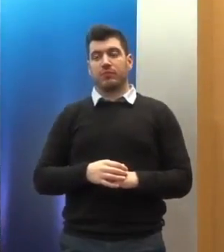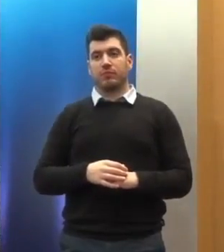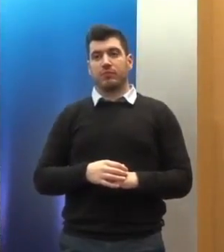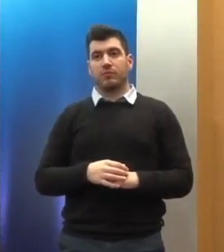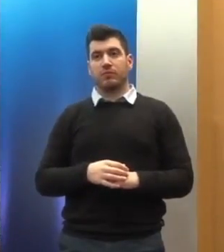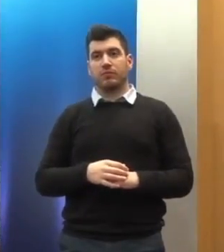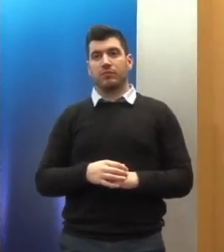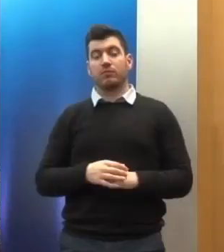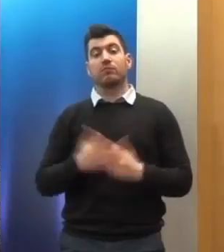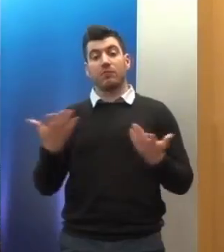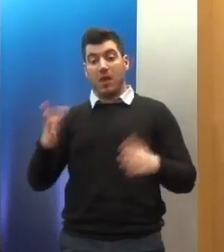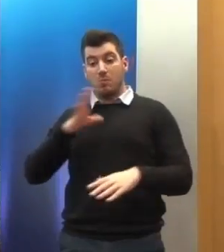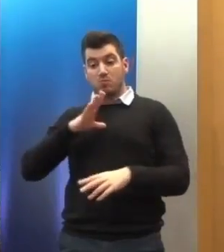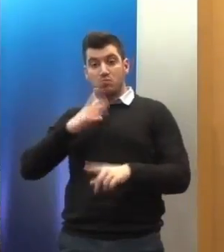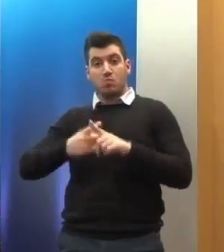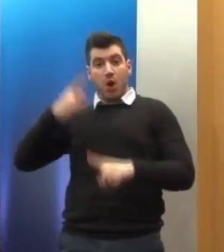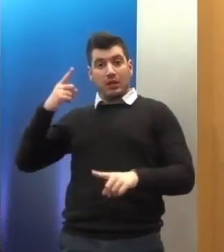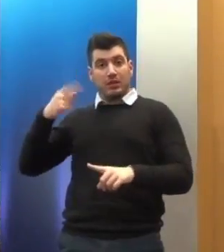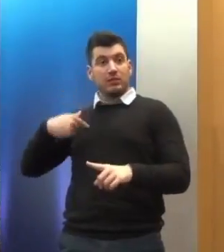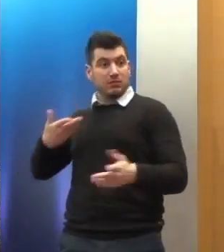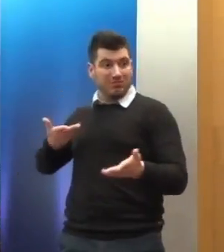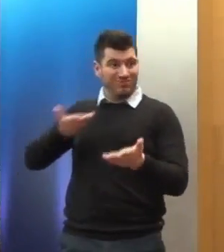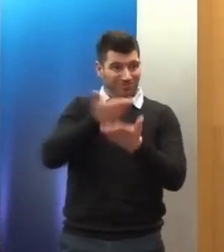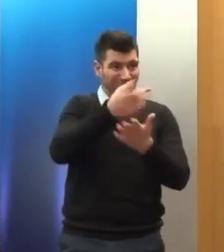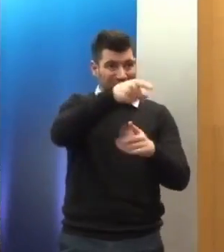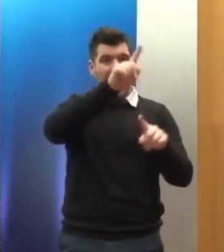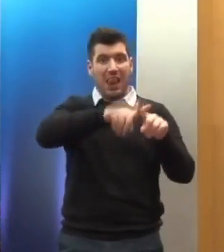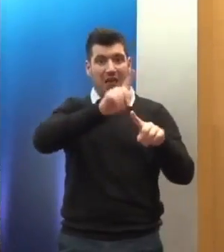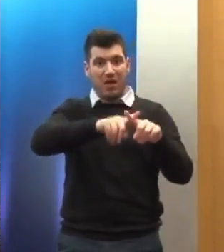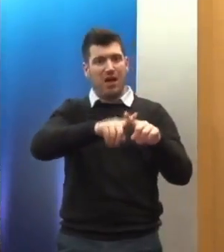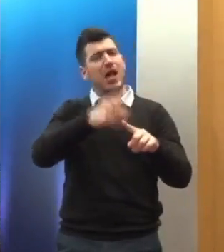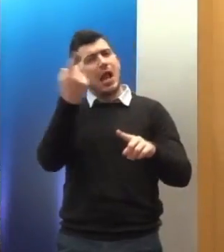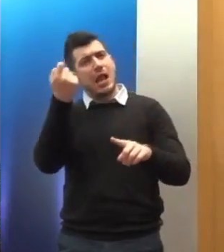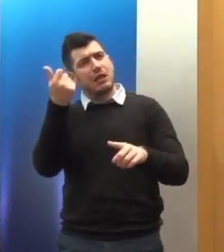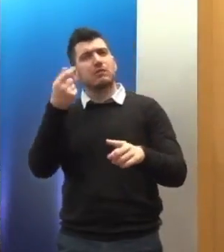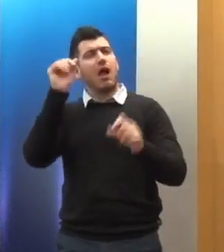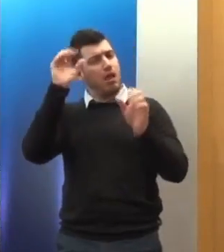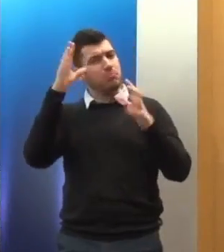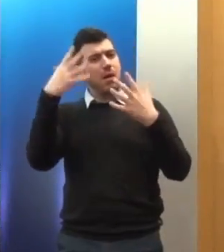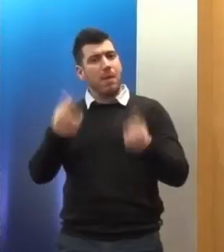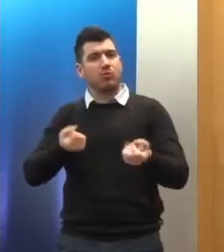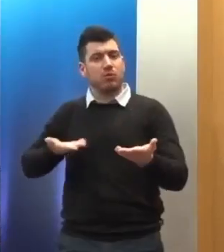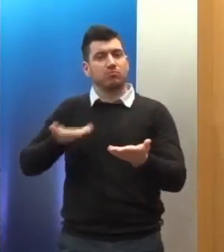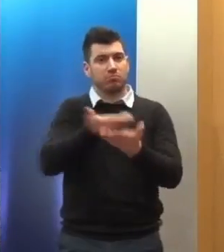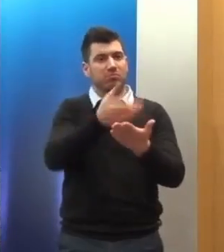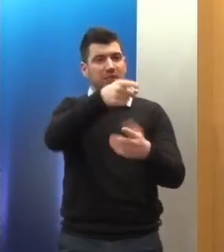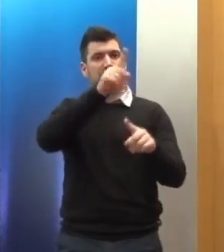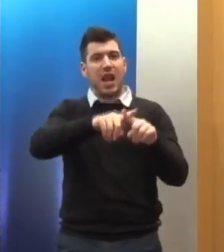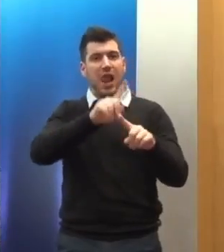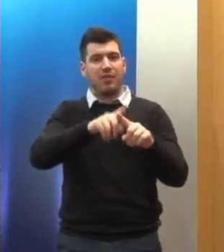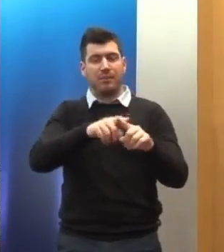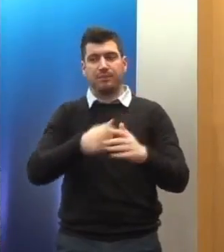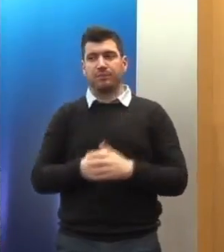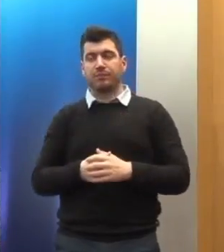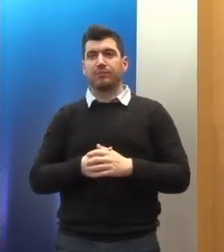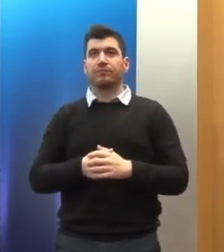Ελλάδος, κατά της Ελλάδος, λίγες, αλλά έχουν υπάρξει. Και εκεί έχει